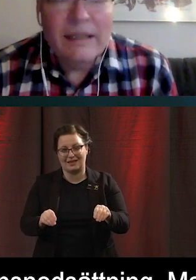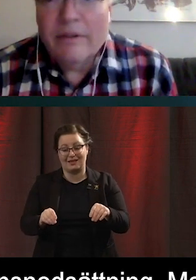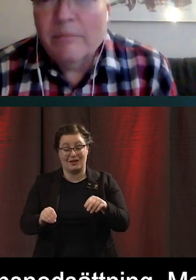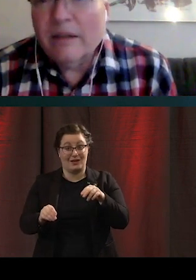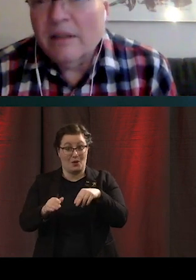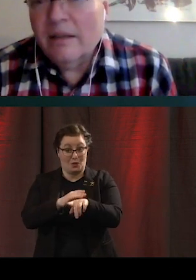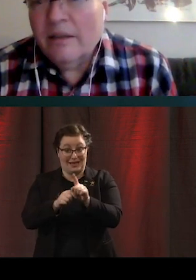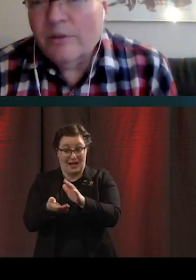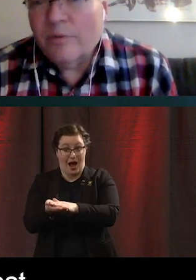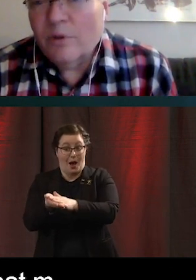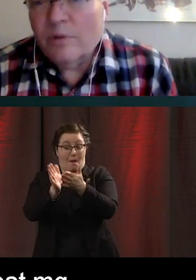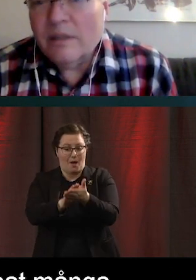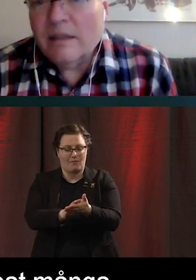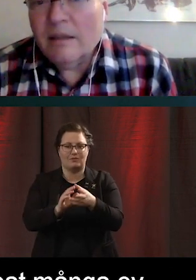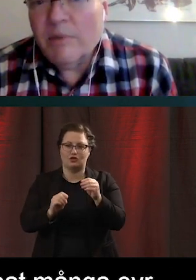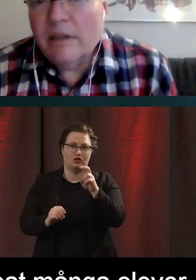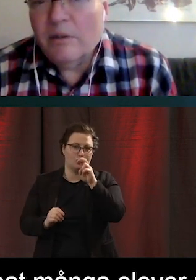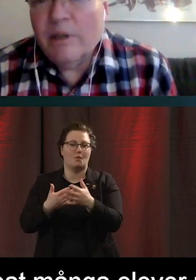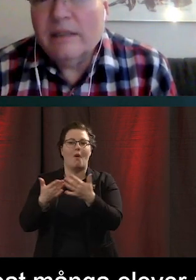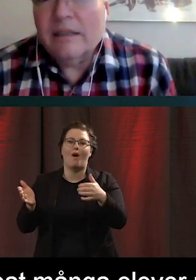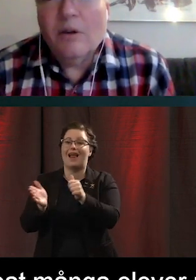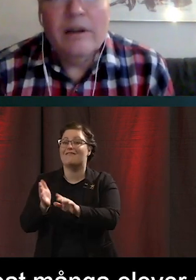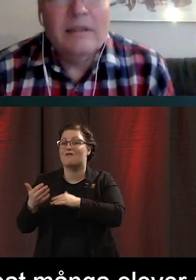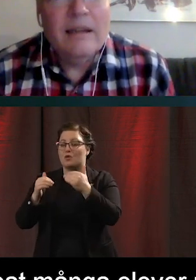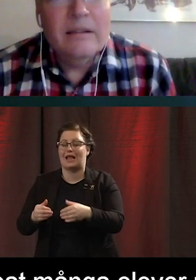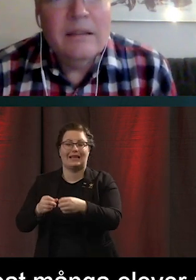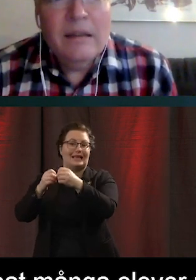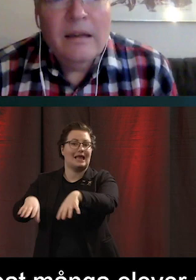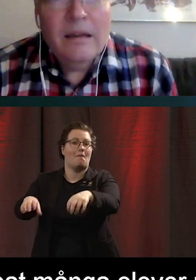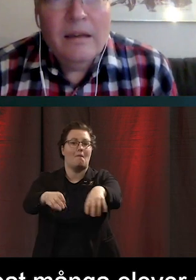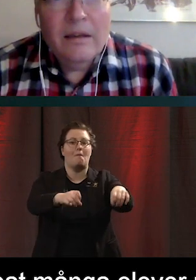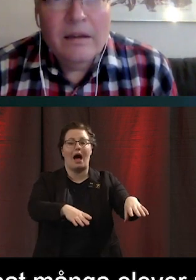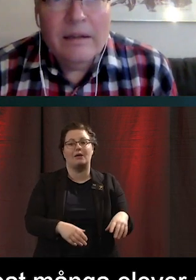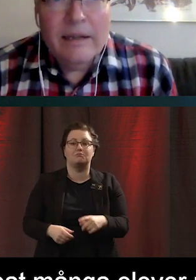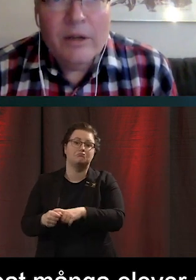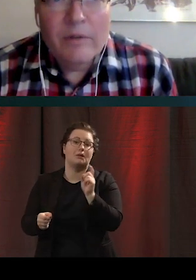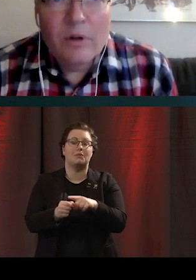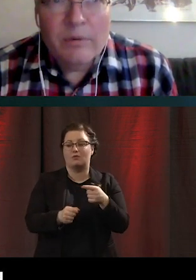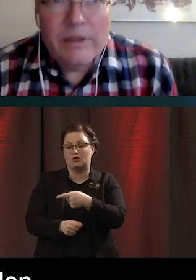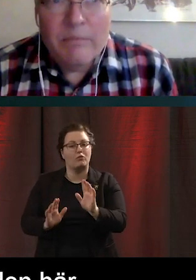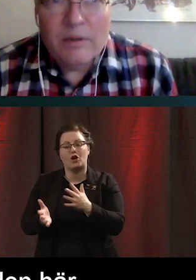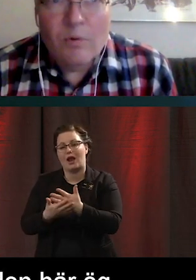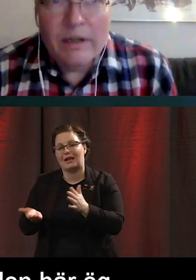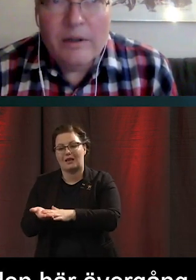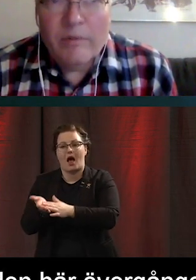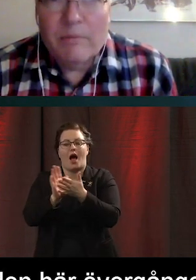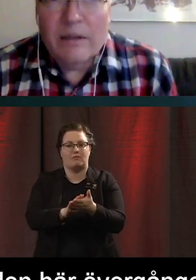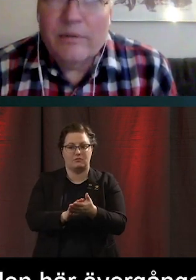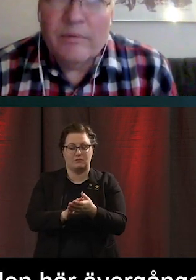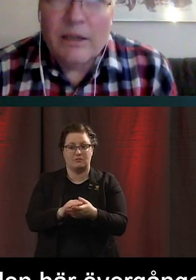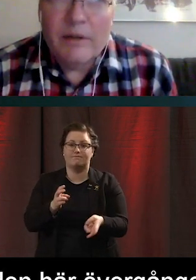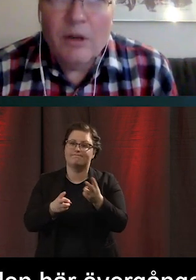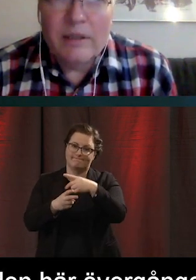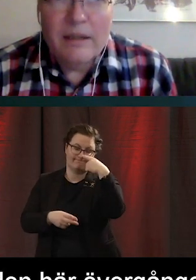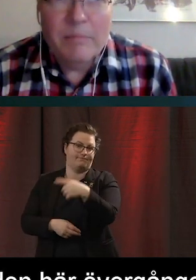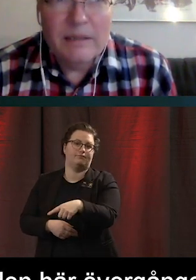många elever med just funktionsnedsättning. Men de har inte klarat den här övergången. har drabbats hårdare av det. Man